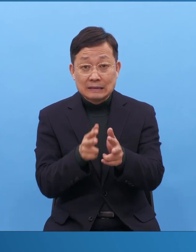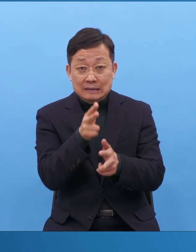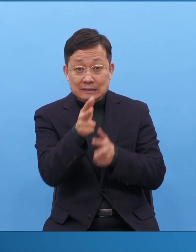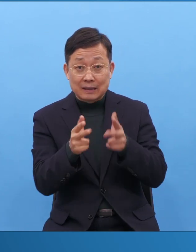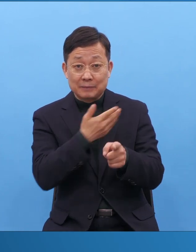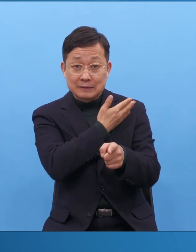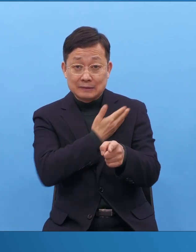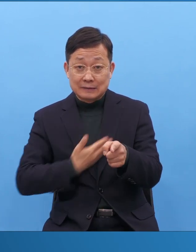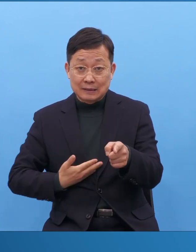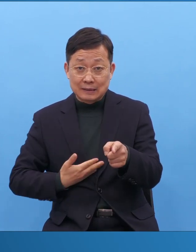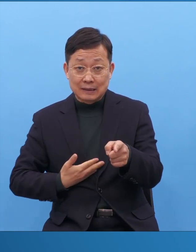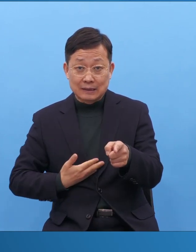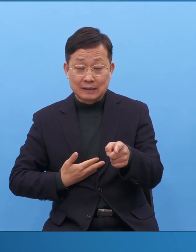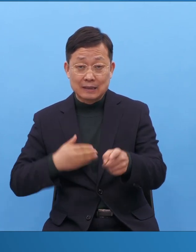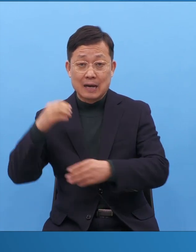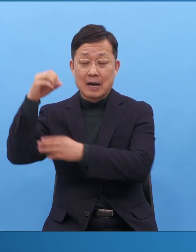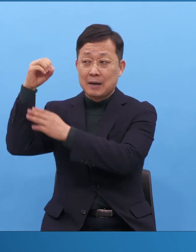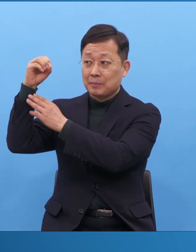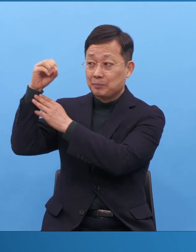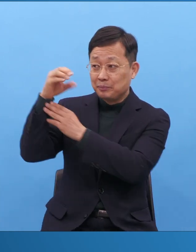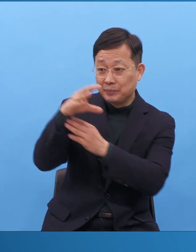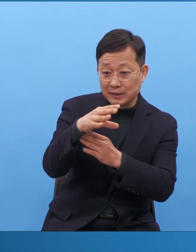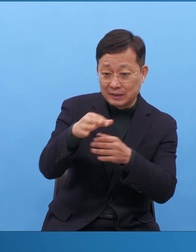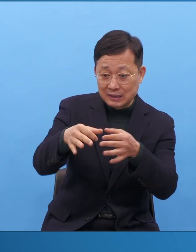당연한 사명을 갖고 있습니다.